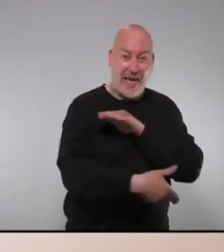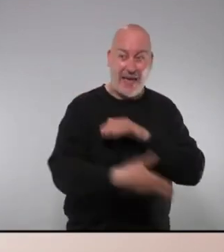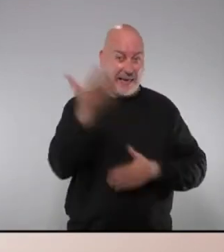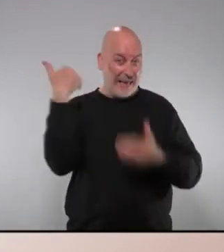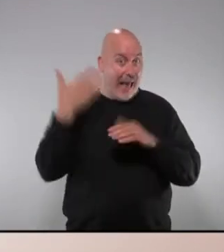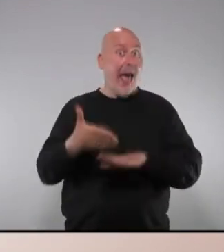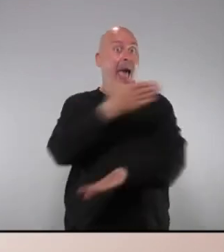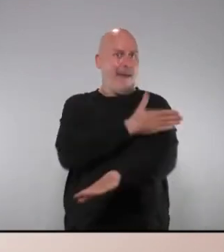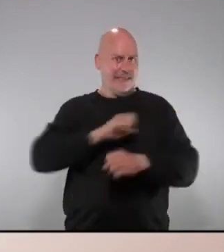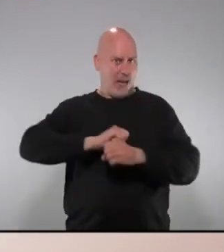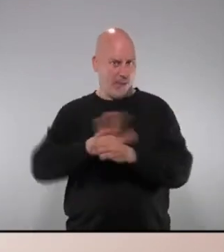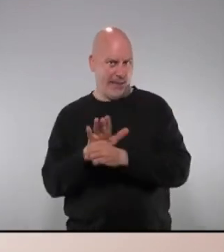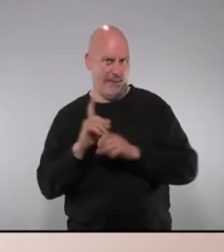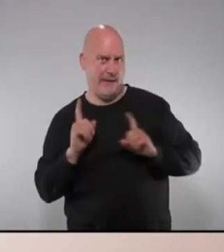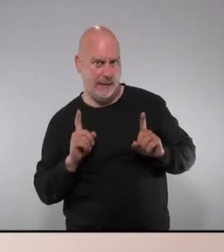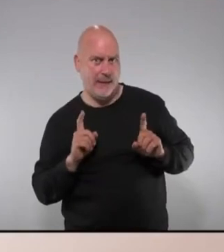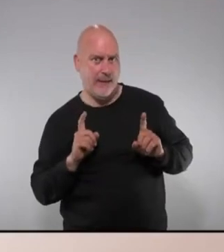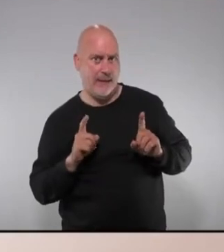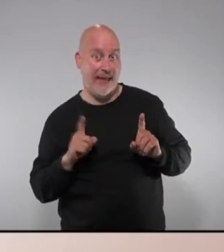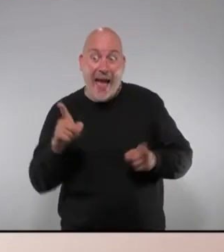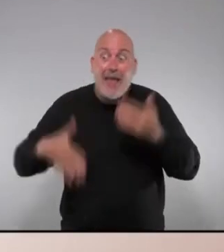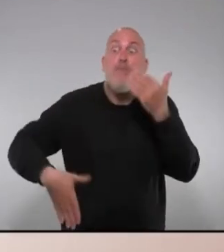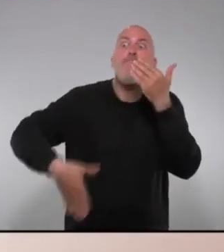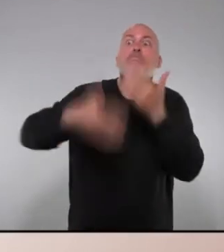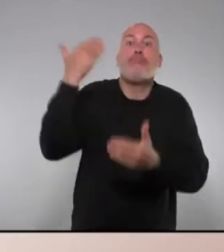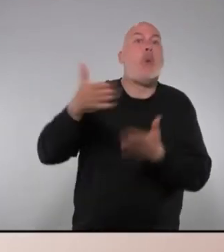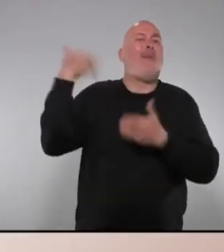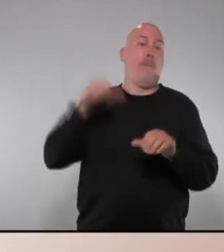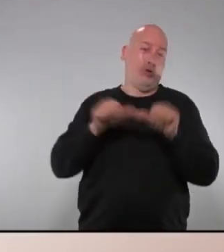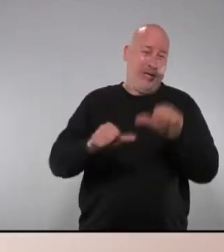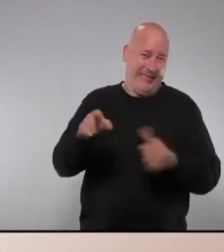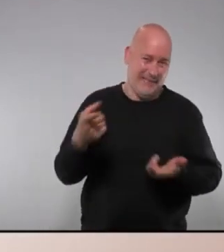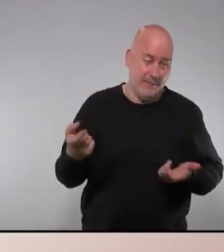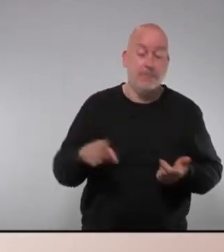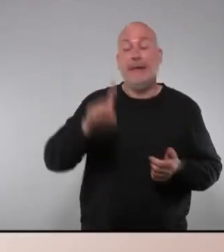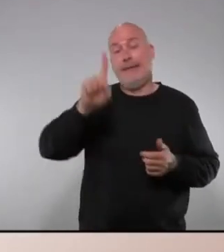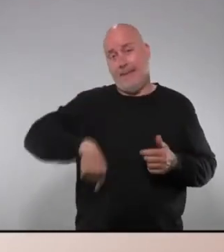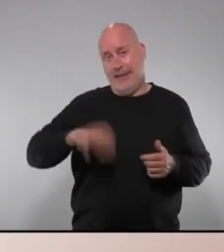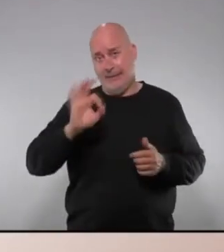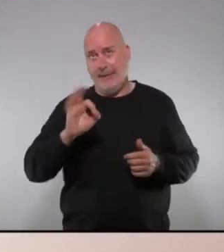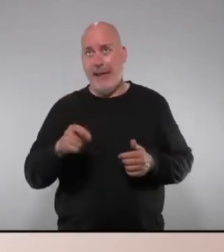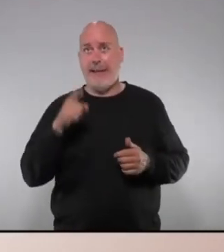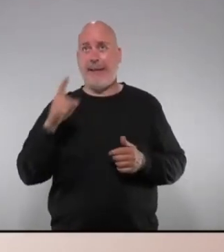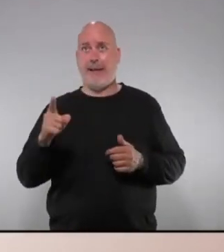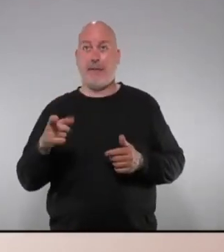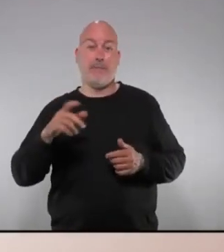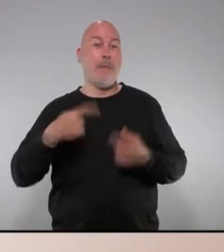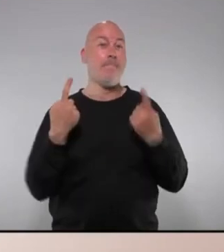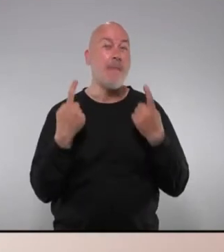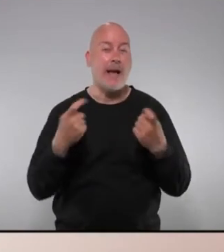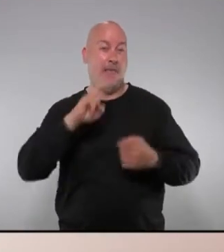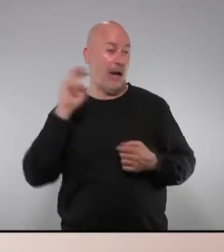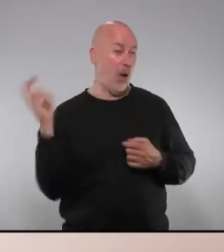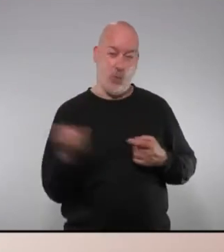la Covid que es remunten a la gènesi del maleït procés també hauria calgut reconèixer que la manca cada vegada més alarmant de recursos